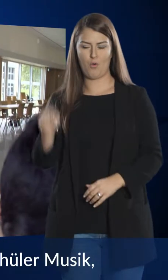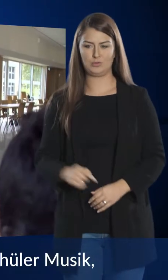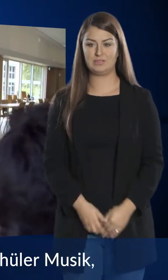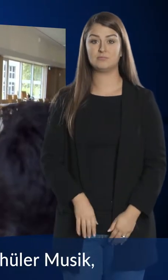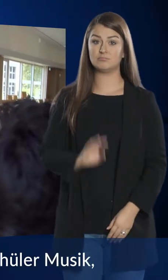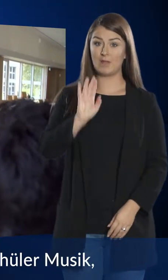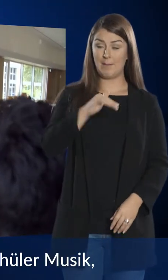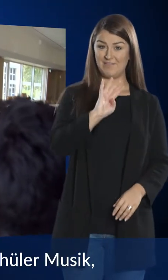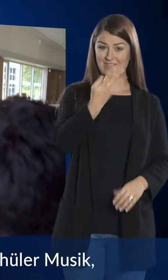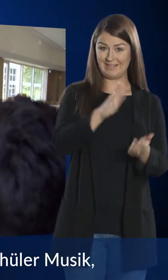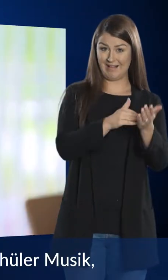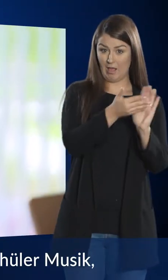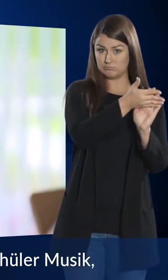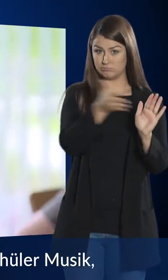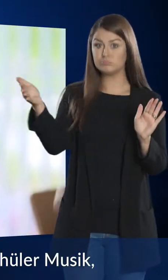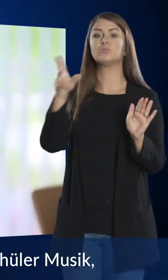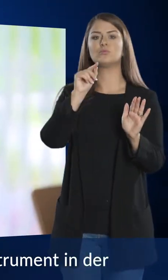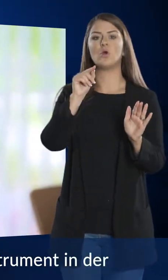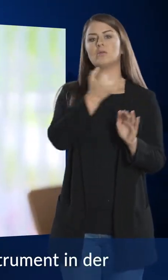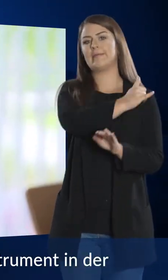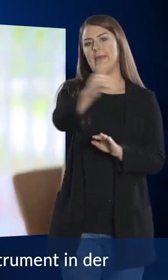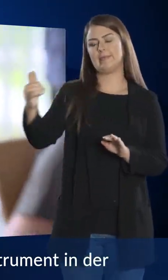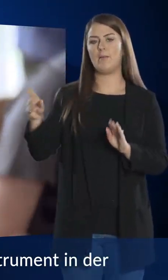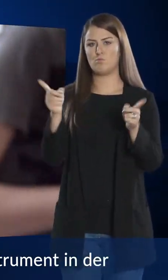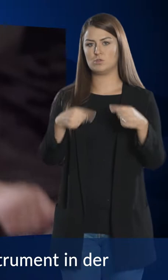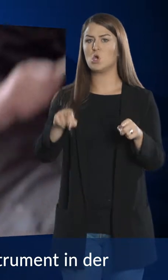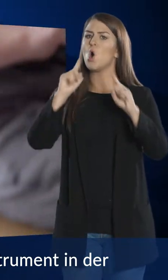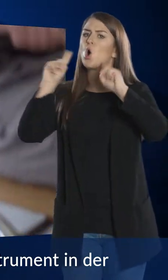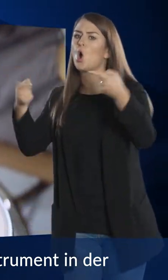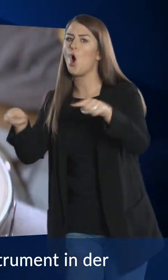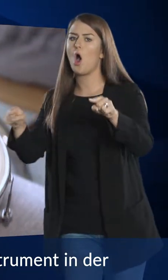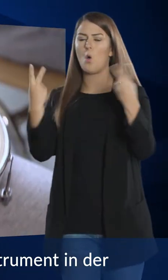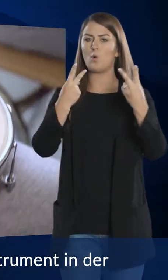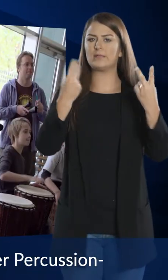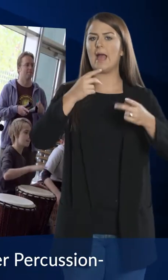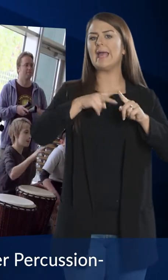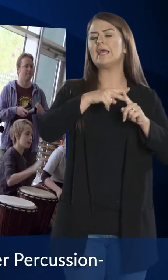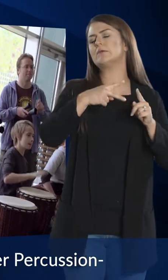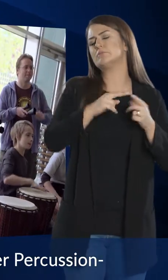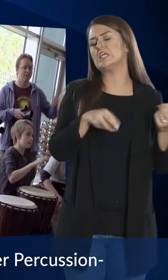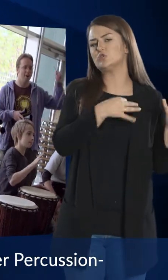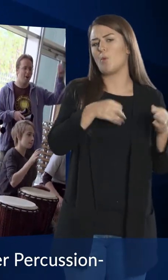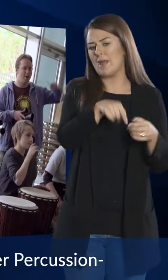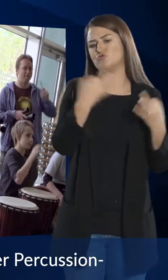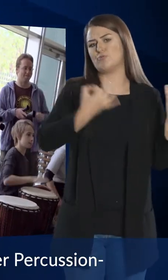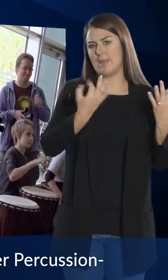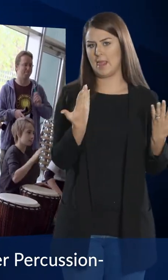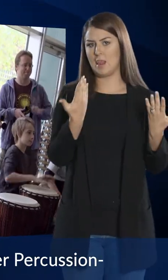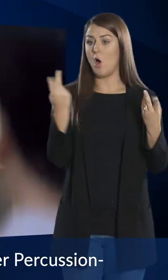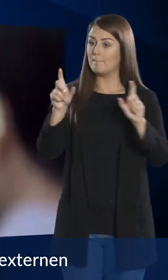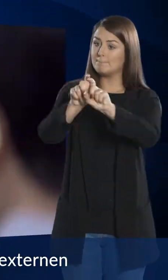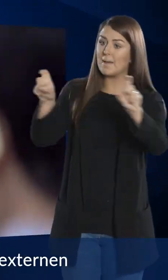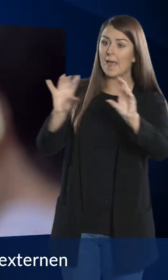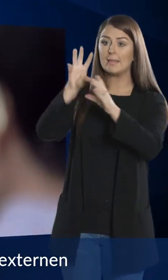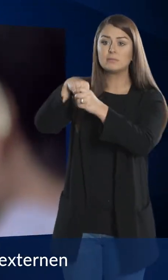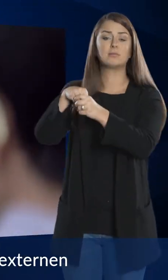Ab Jahrgang 4 macht jeder Schüler Musik, singt im Chor oder lernt ein Instrument in der Band, der Brassband oder in der